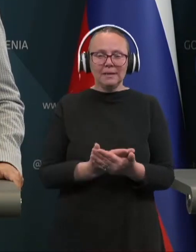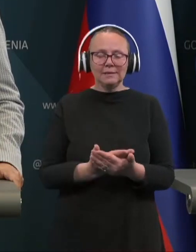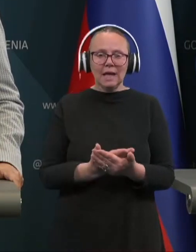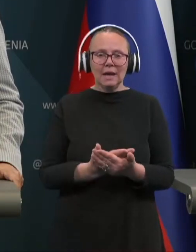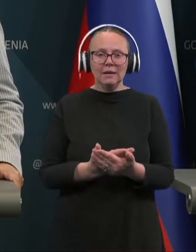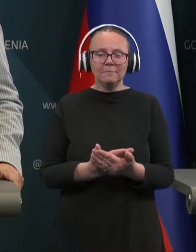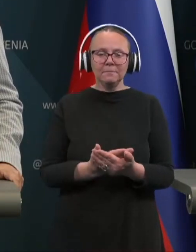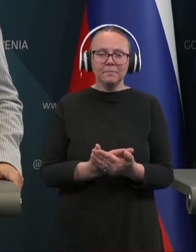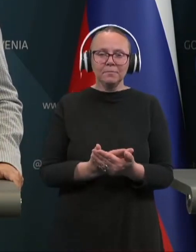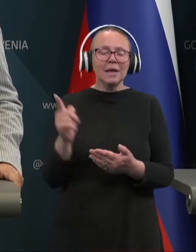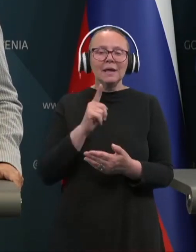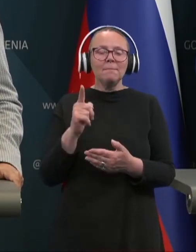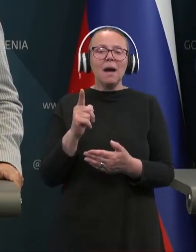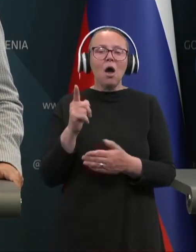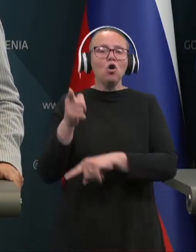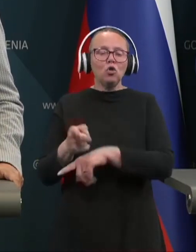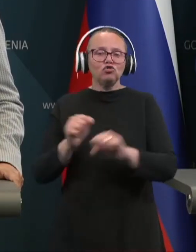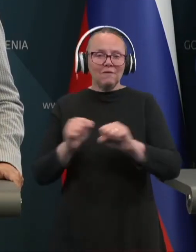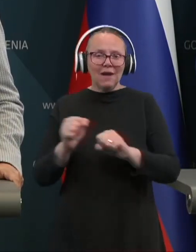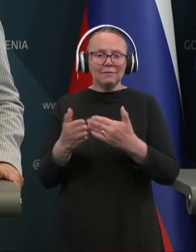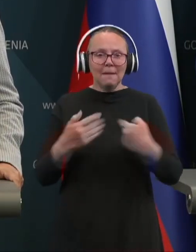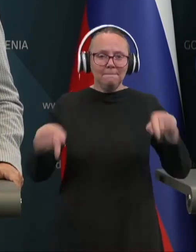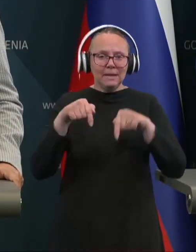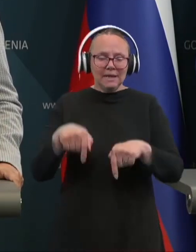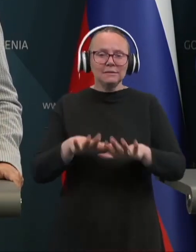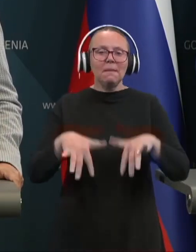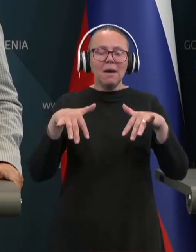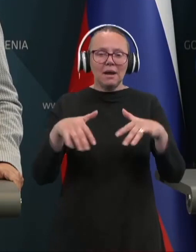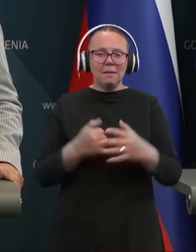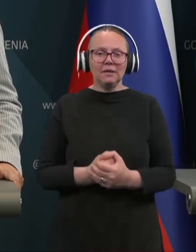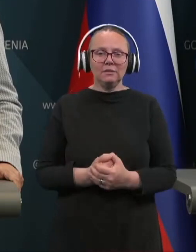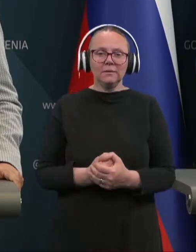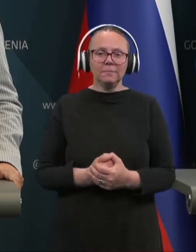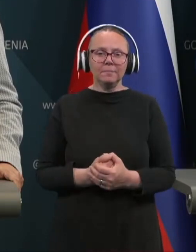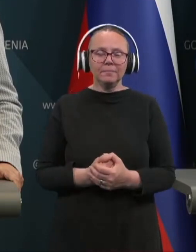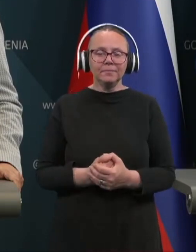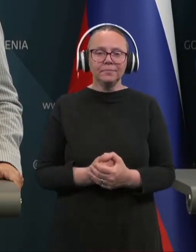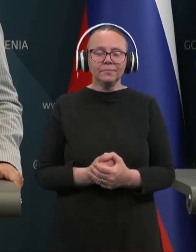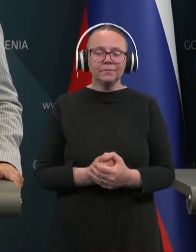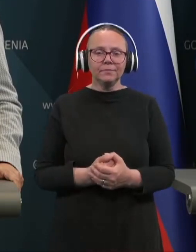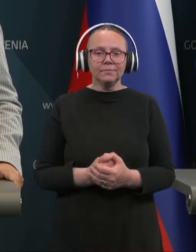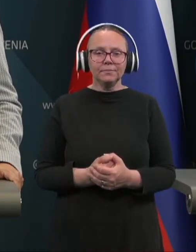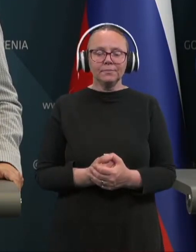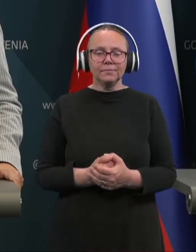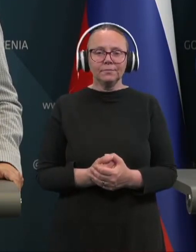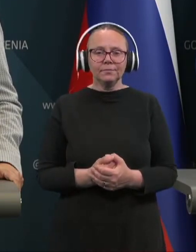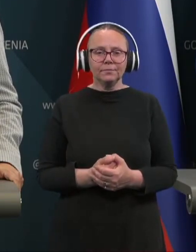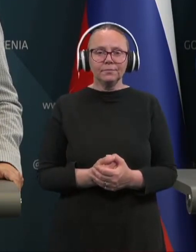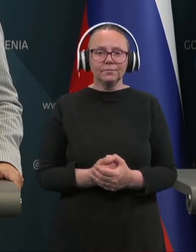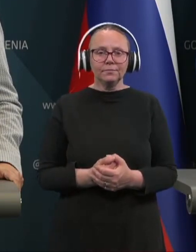in odloča vlada, pri nas pa parlament. V bistvu pa zelo dobro in